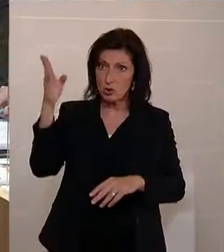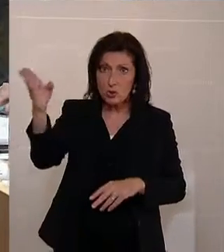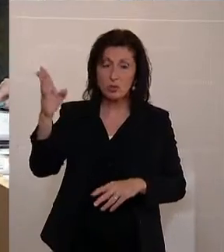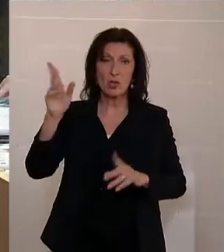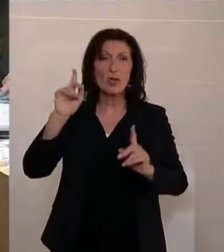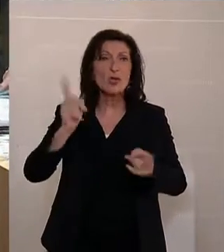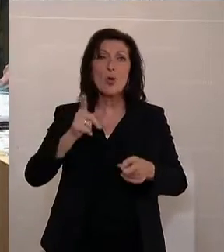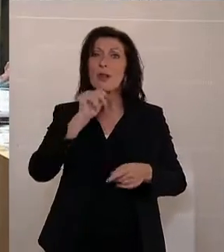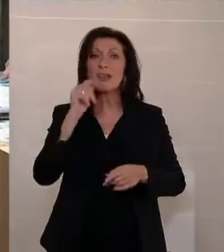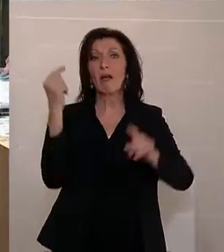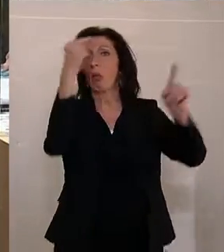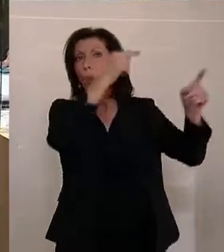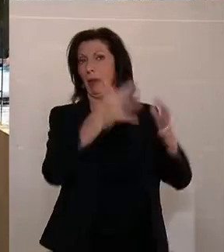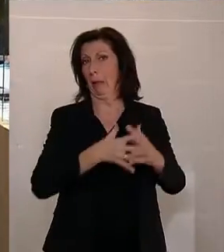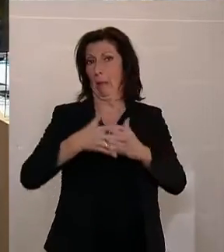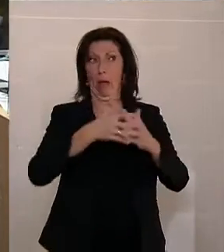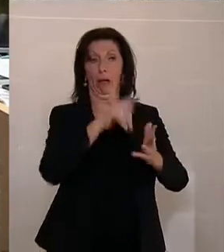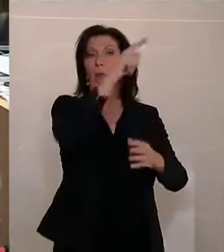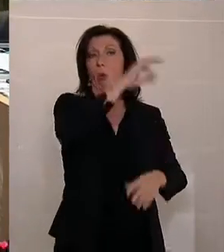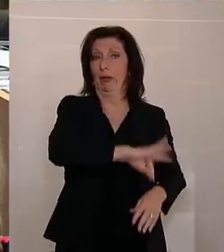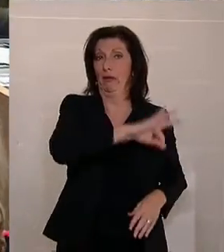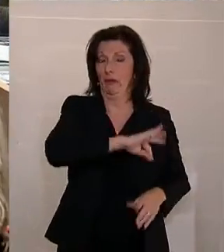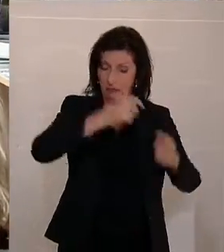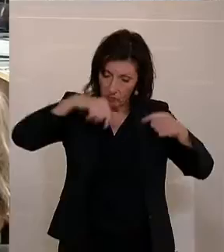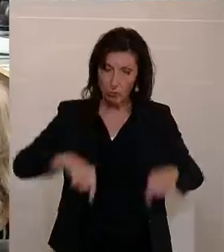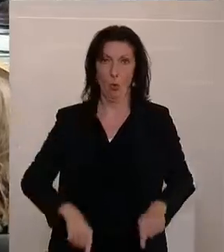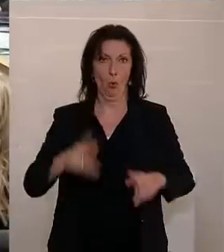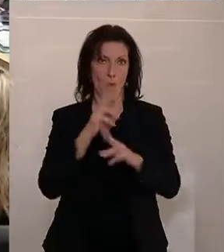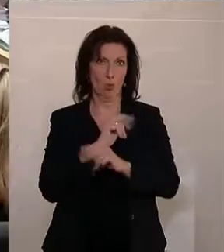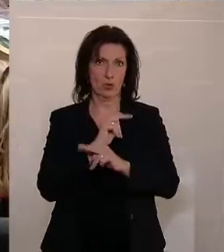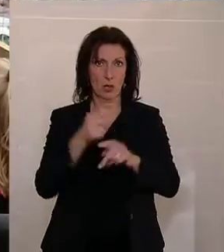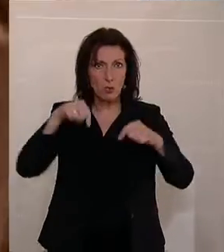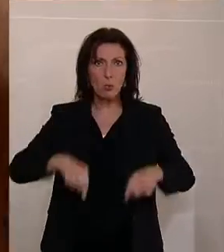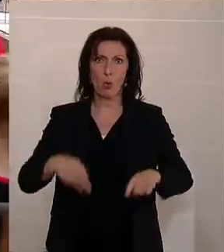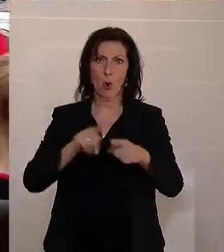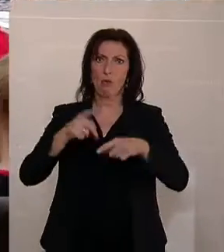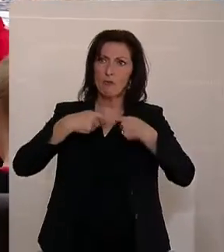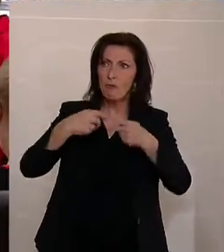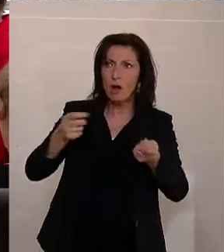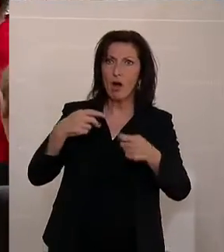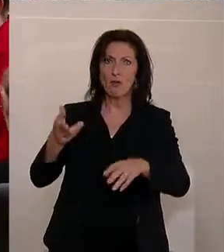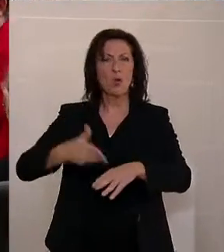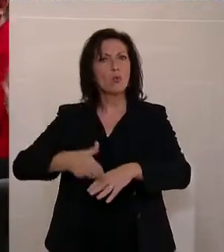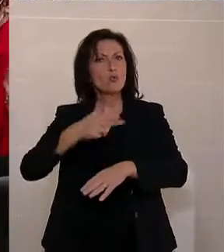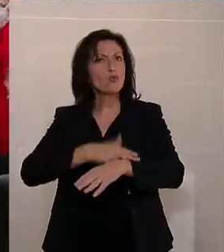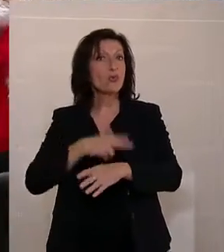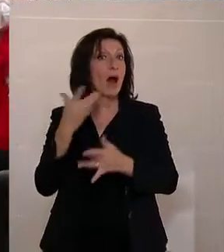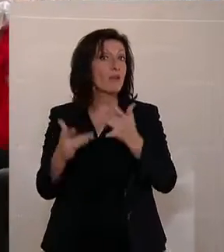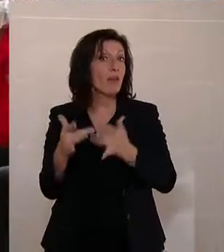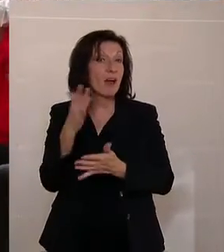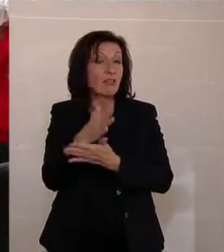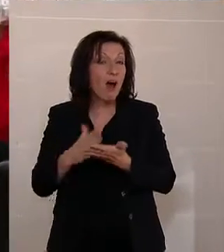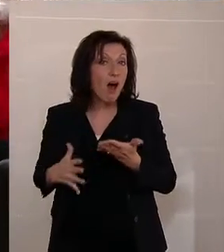Österreich zu machen und von Österreich aus auch zu verkaufen und auch Beteiligung des Staates zu überdenken in